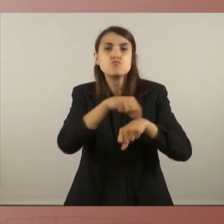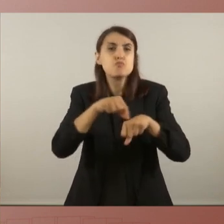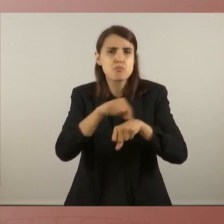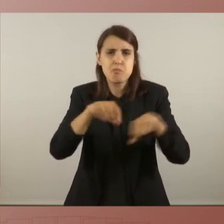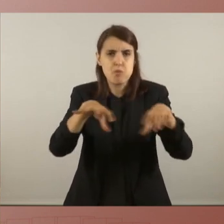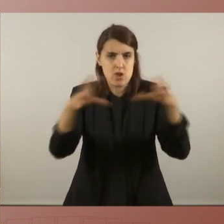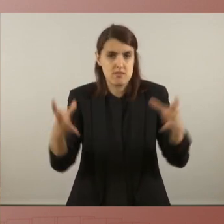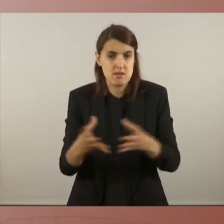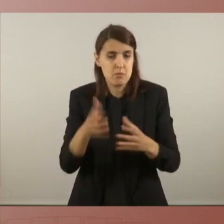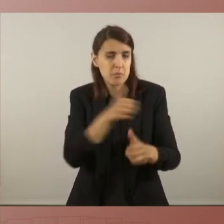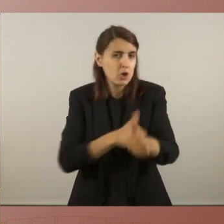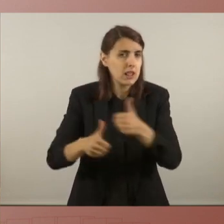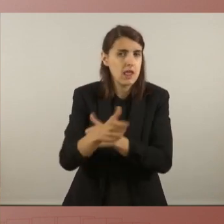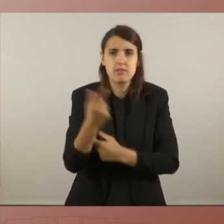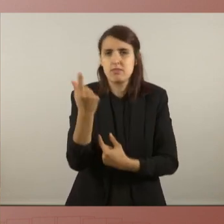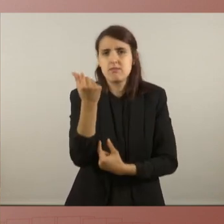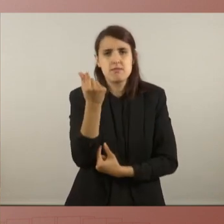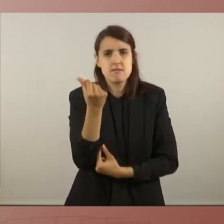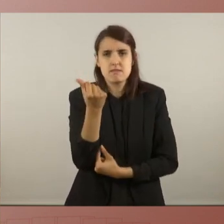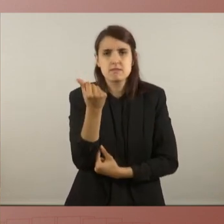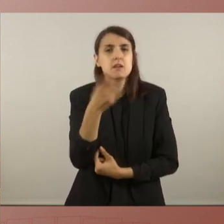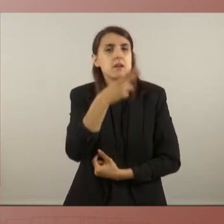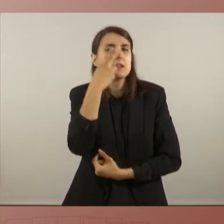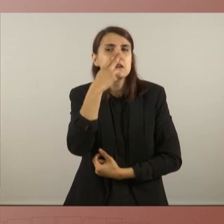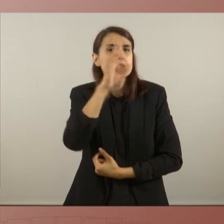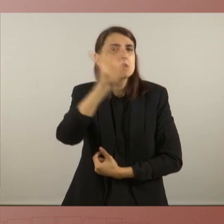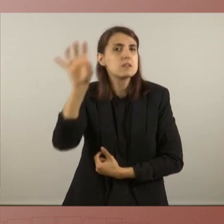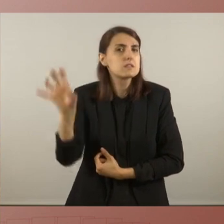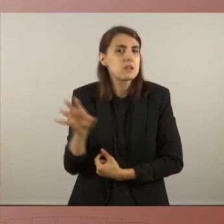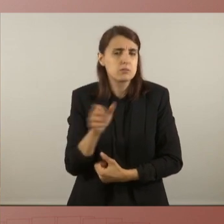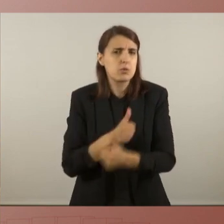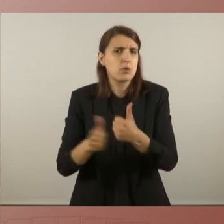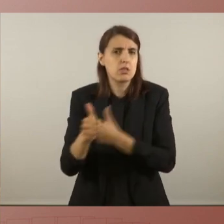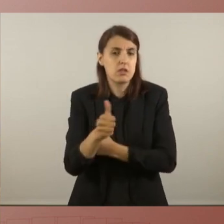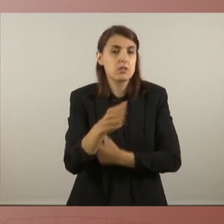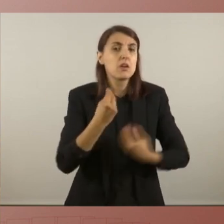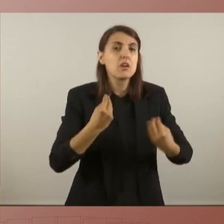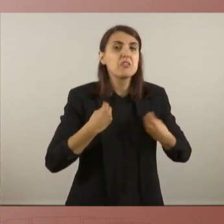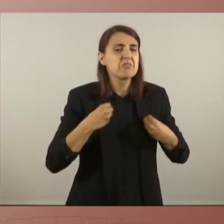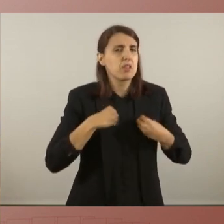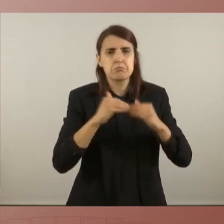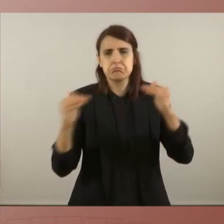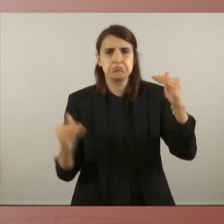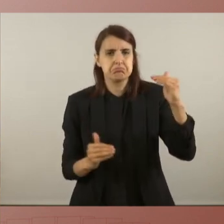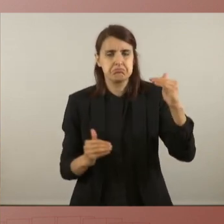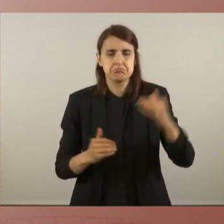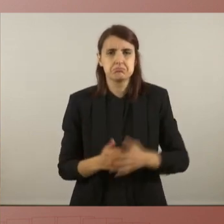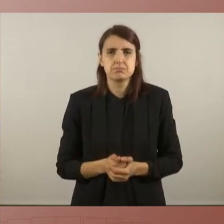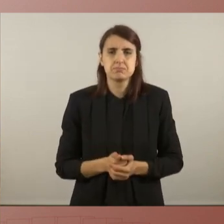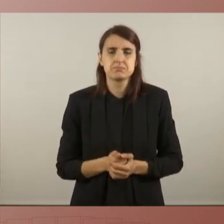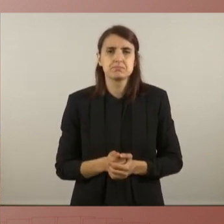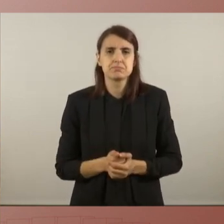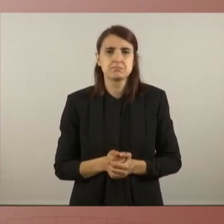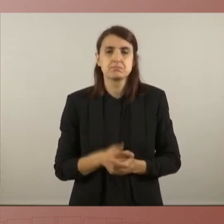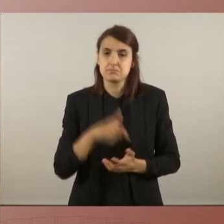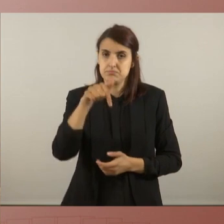el capital i els interessos d'Estat per sobre de les vides de les persones. Des d'aquí